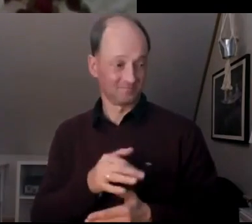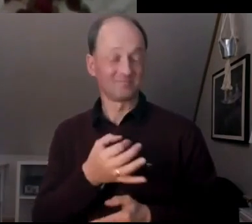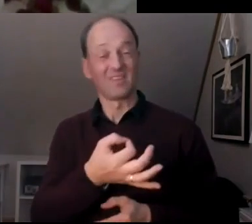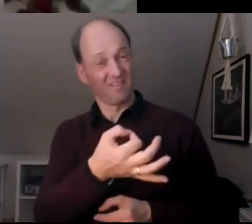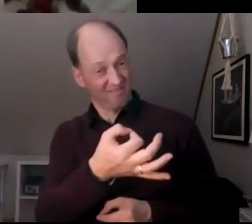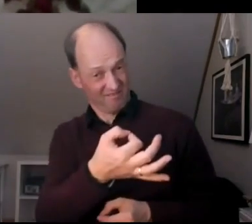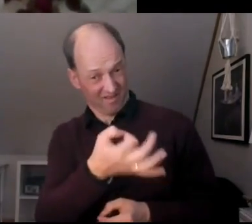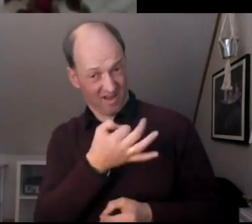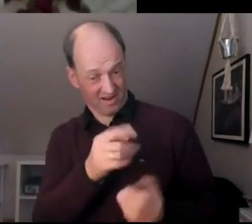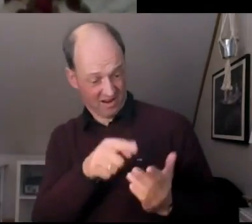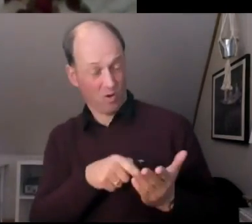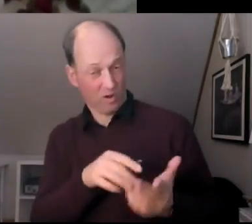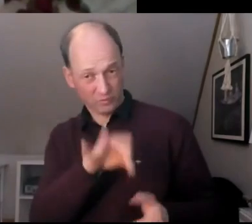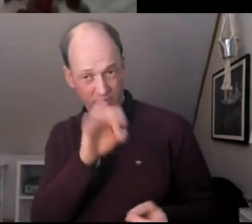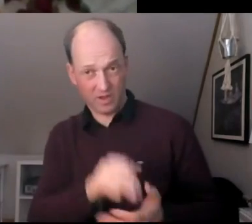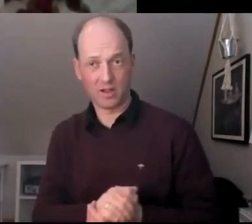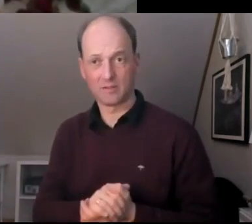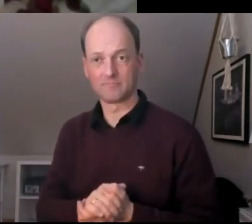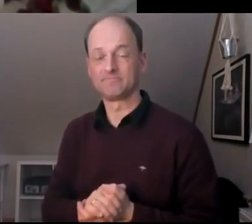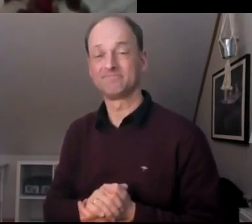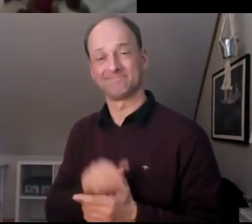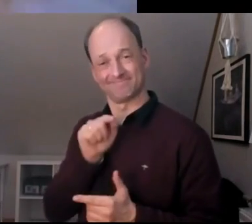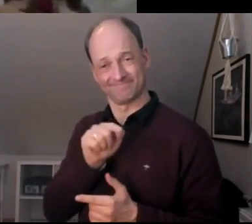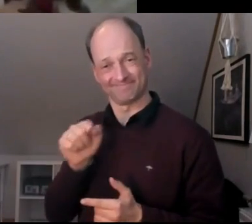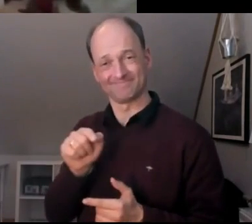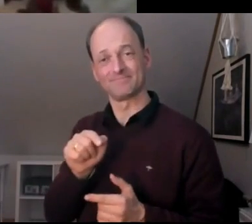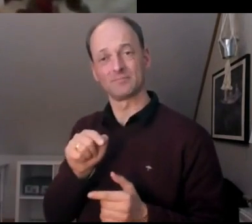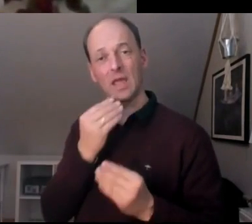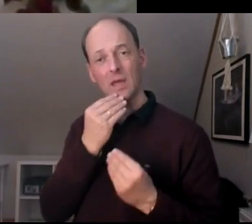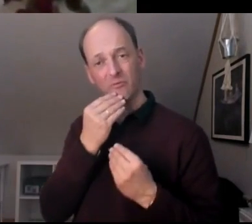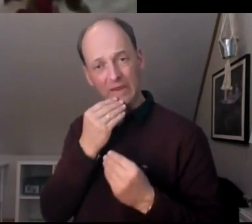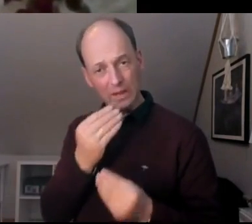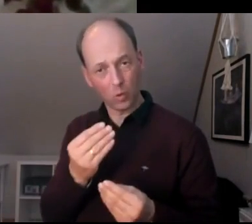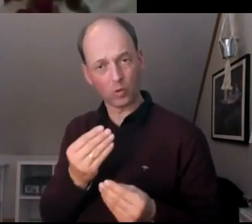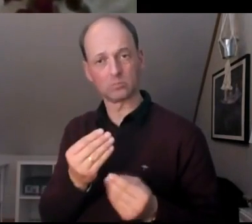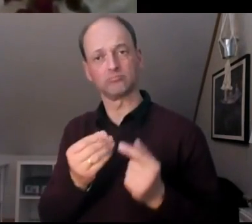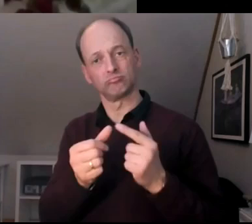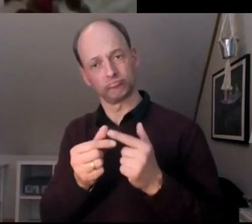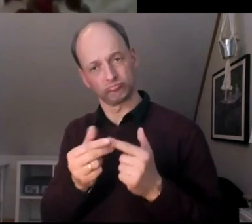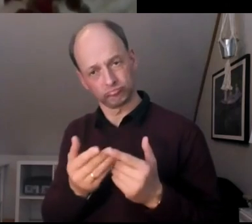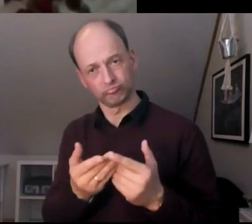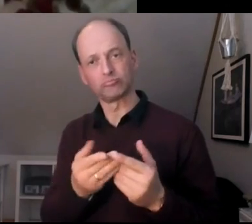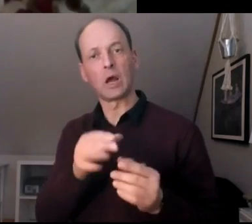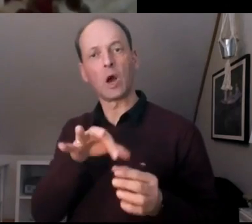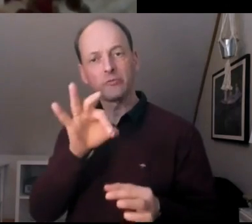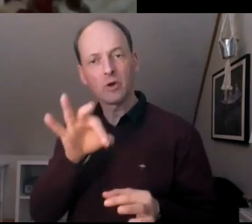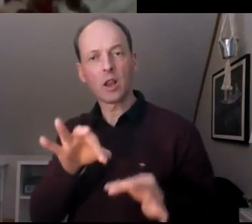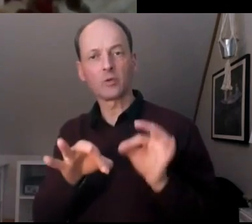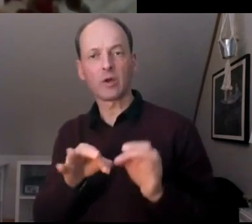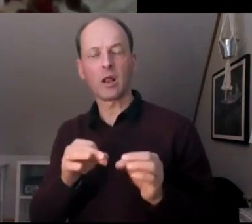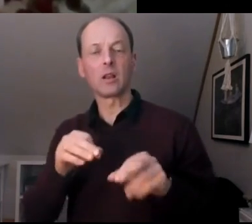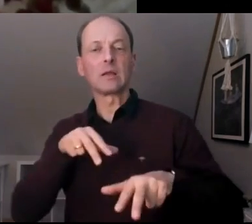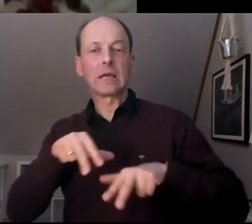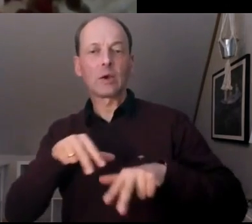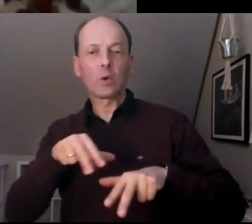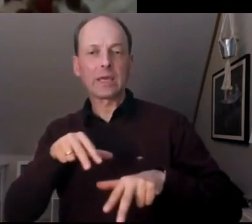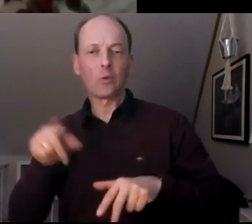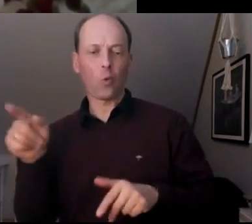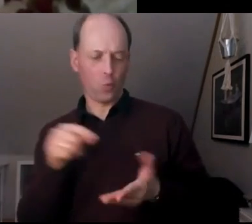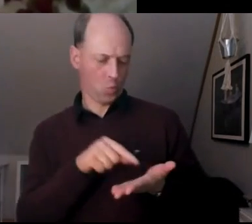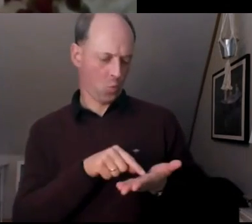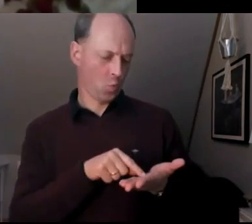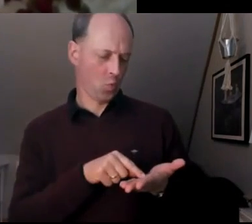Also die Empfehlung, also dass beispielsweise einige Empfehlungen rausgesucht werden, aber andere, jetzt möglicherweise